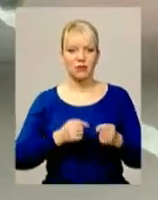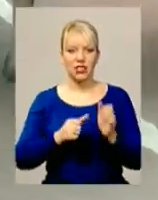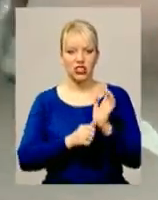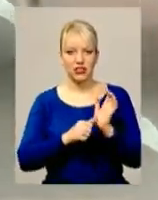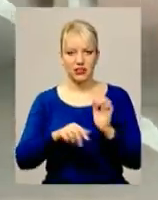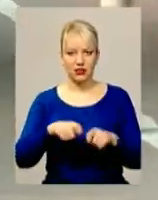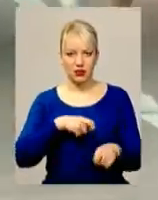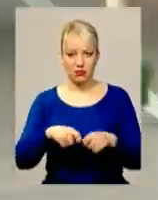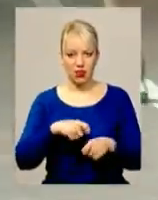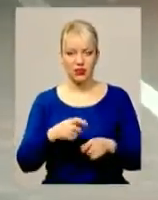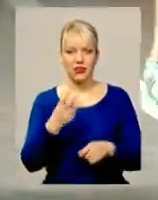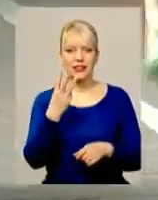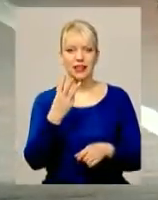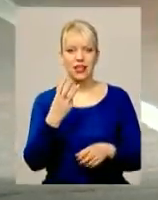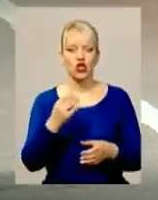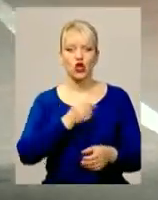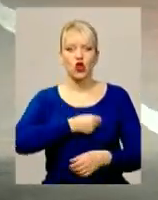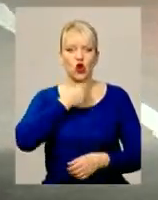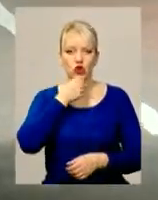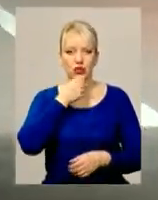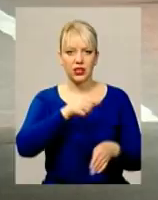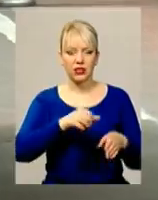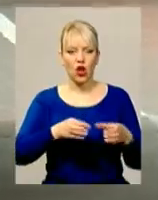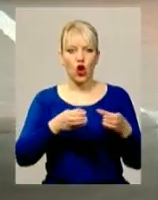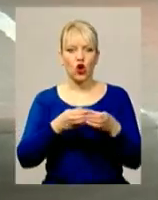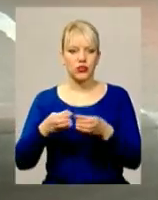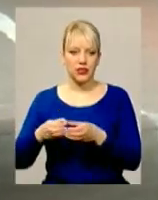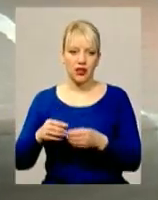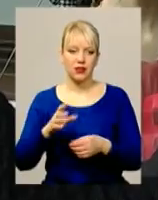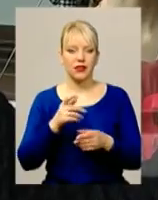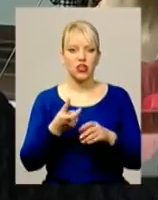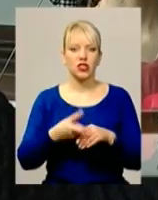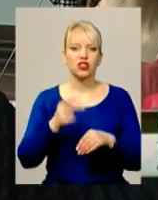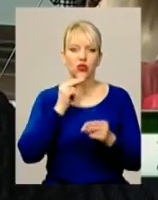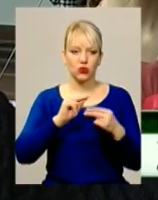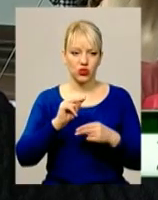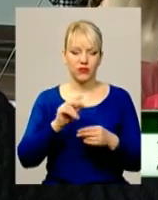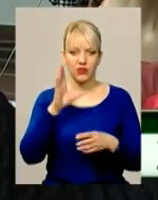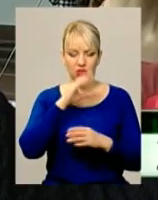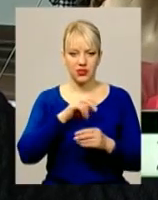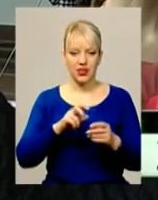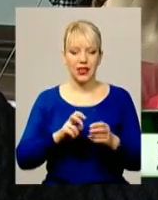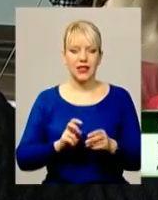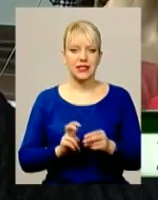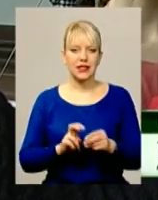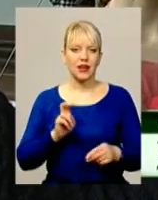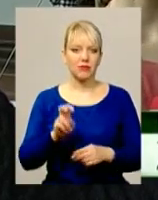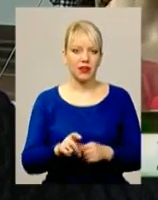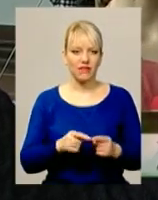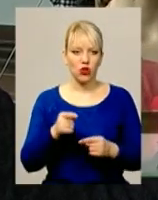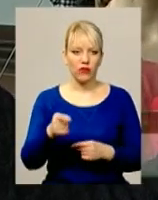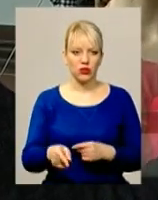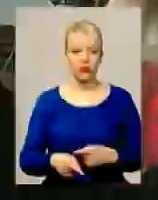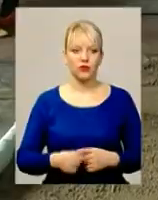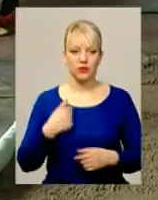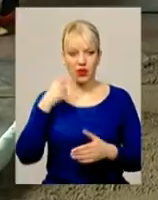норматив третього дорослого розряду. Та більше дівчині, каже тренер, вдаються стрибки в довжину. Я сподіваюся, що в майбутньому буде стрибати